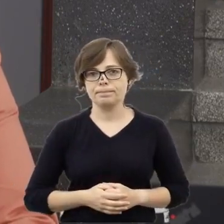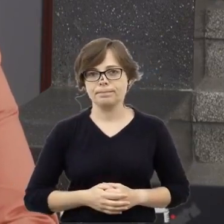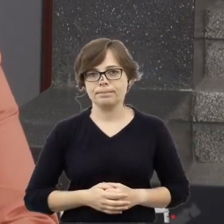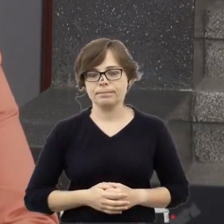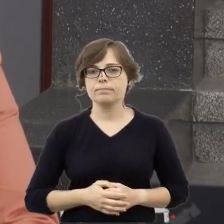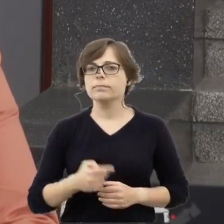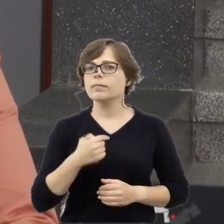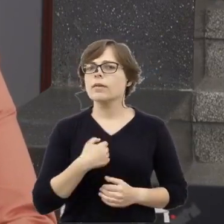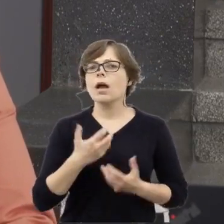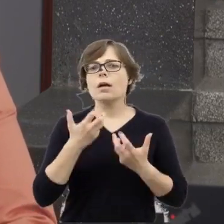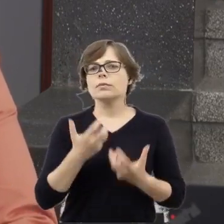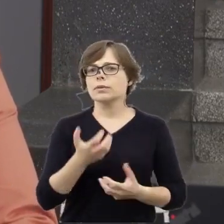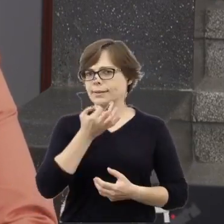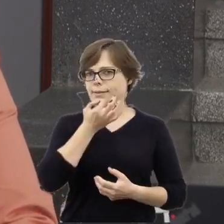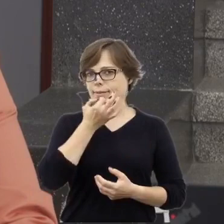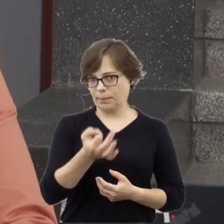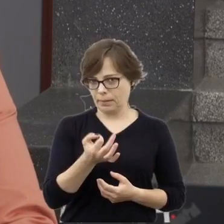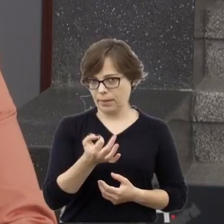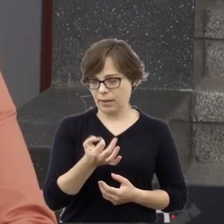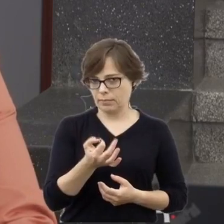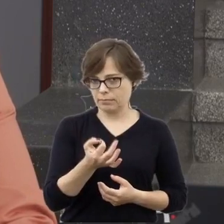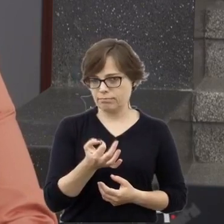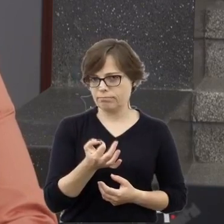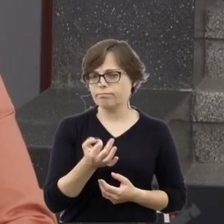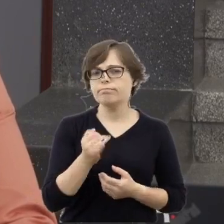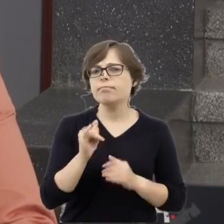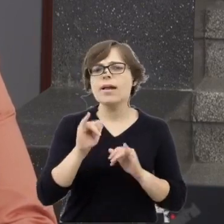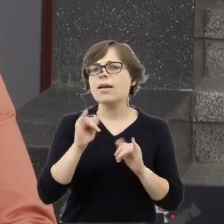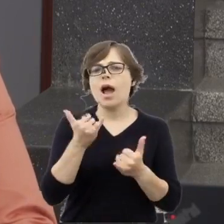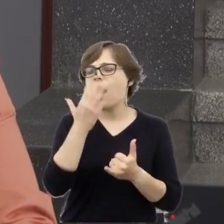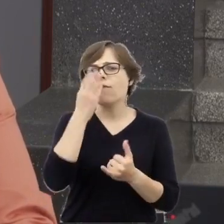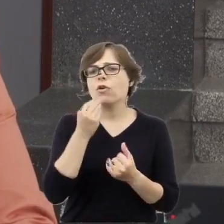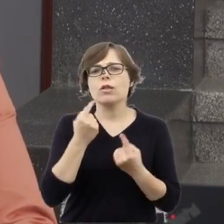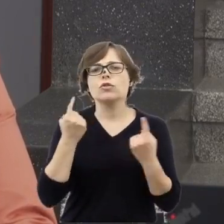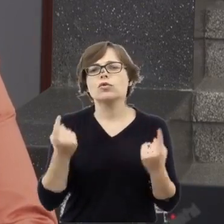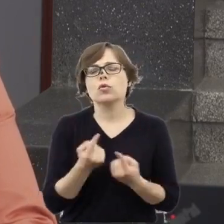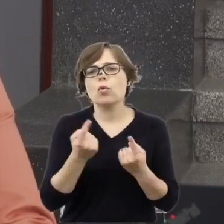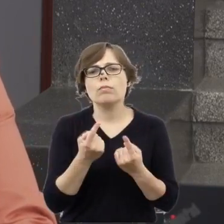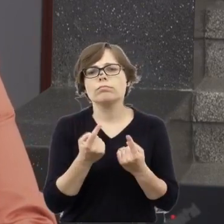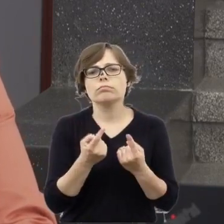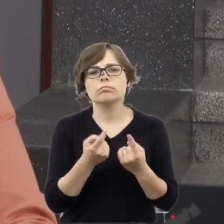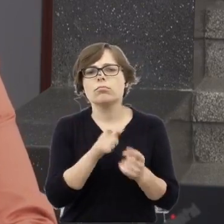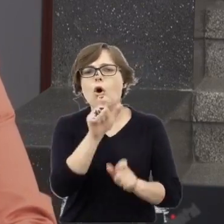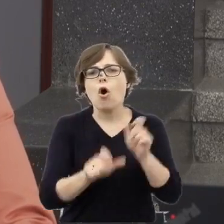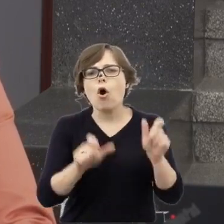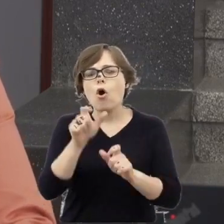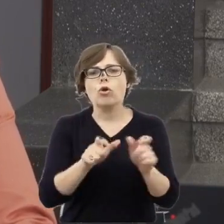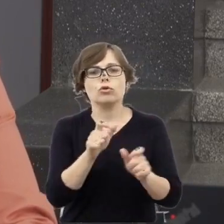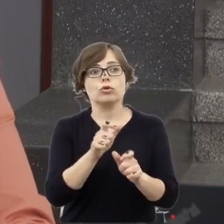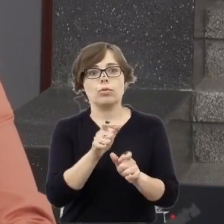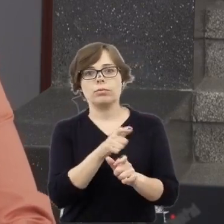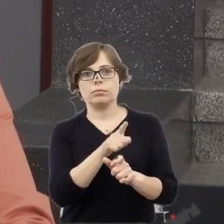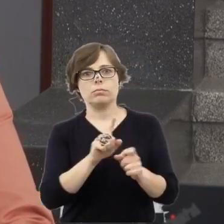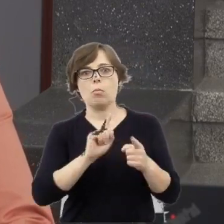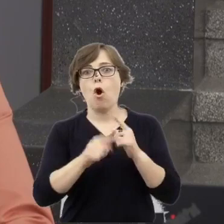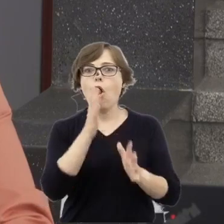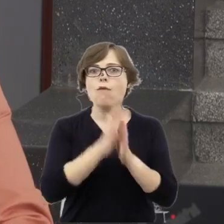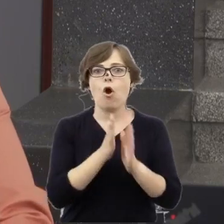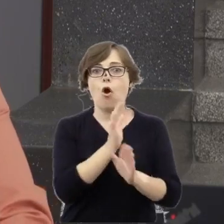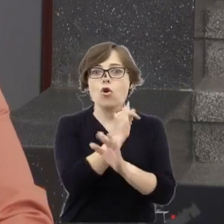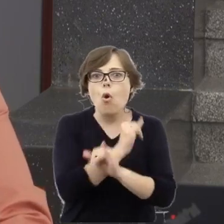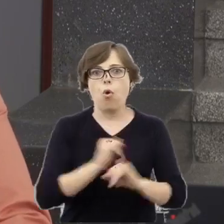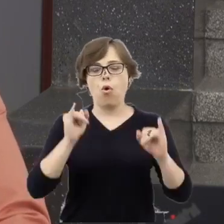Chciałabym zapytać, jaka była sytuacja ocalonych tuż po wojnie czy w tym pierwszym okresie